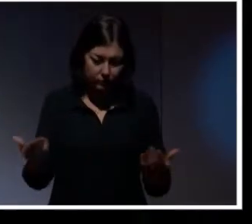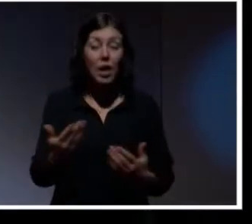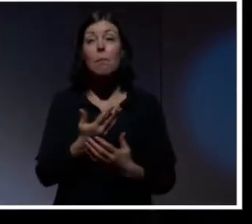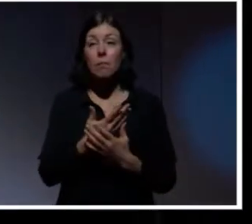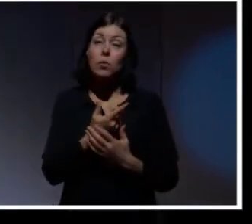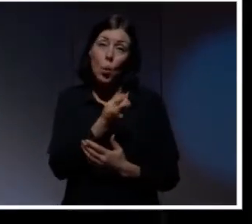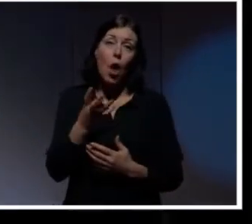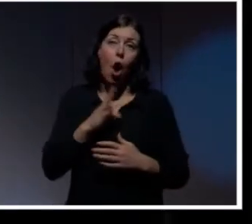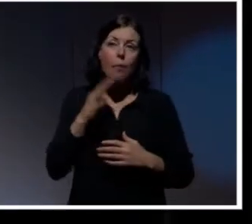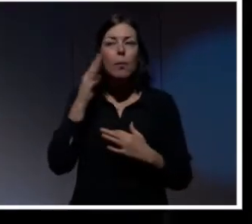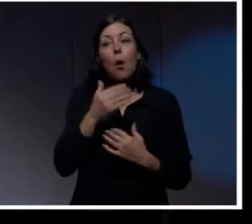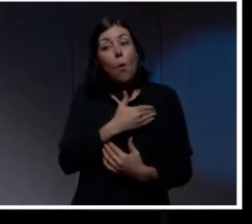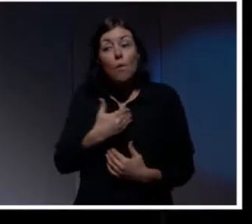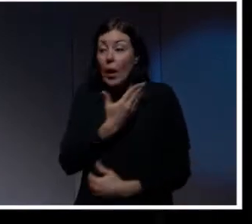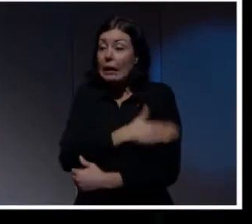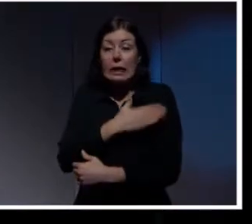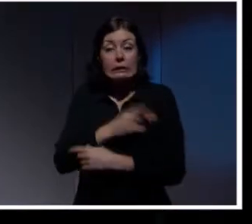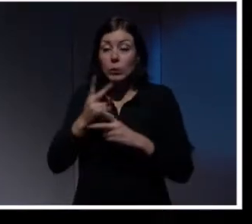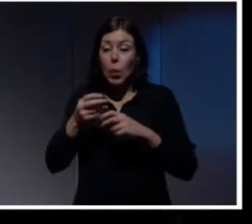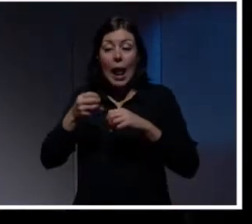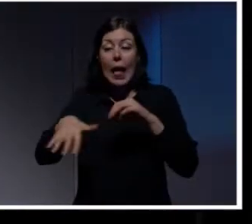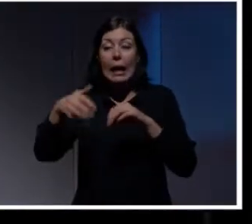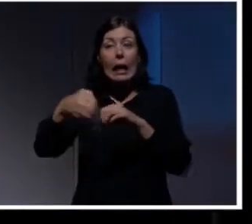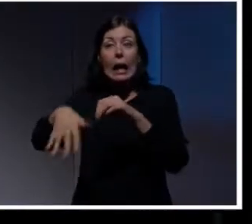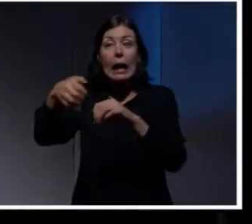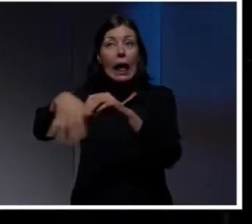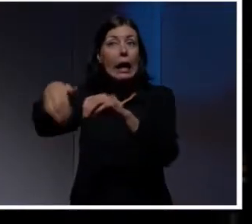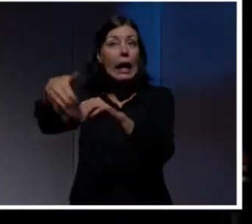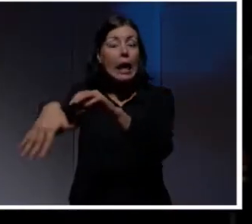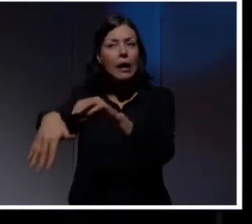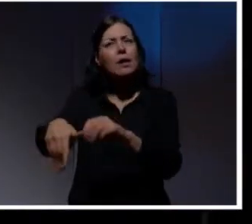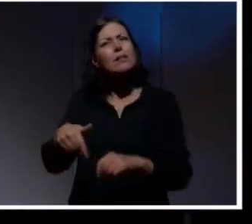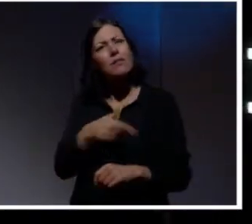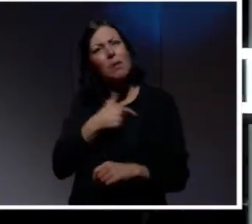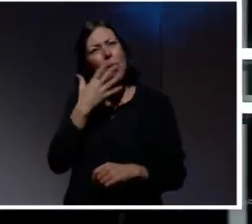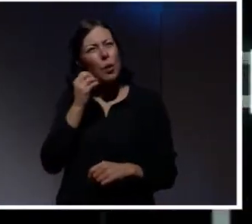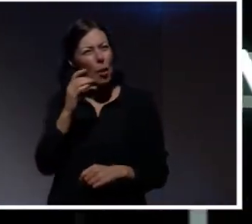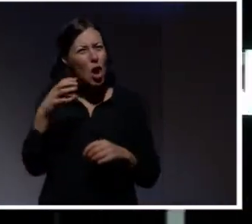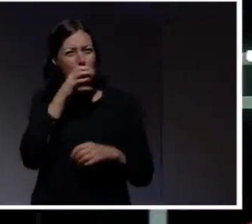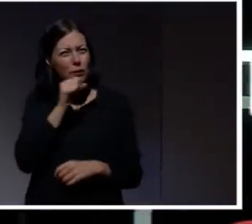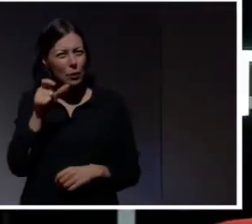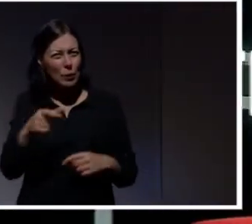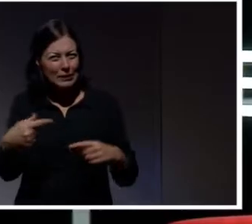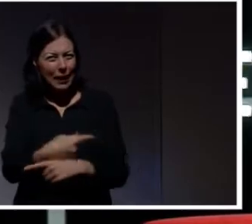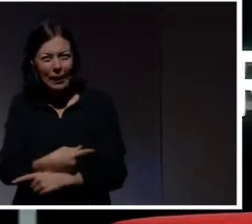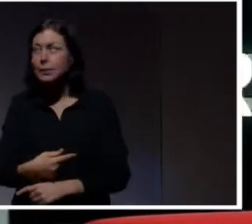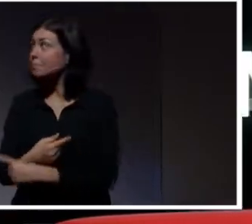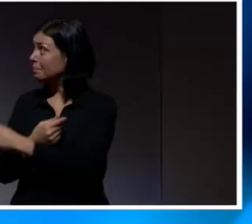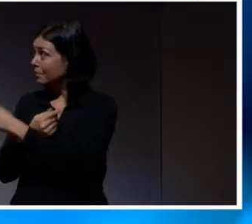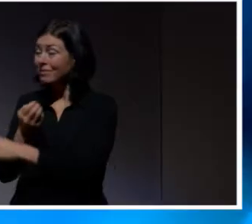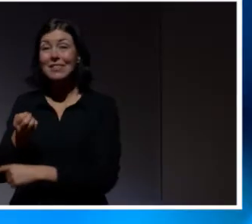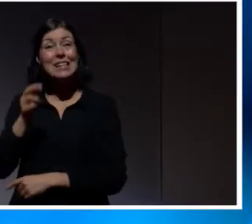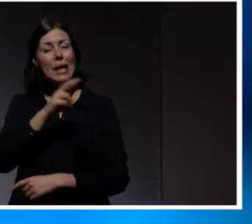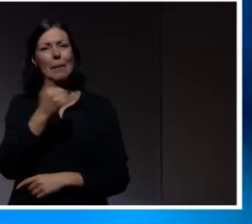Och våra tjänster läcker som såld. Det är ju så. Så låt oss prata om lösenorda. Det här är då exempel på de